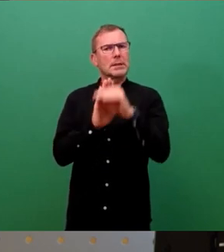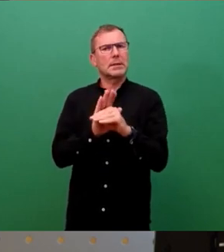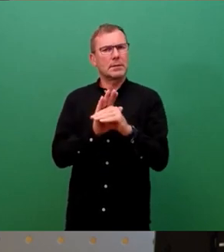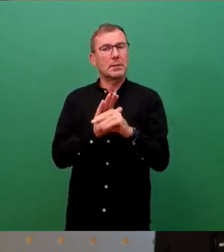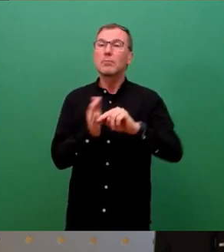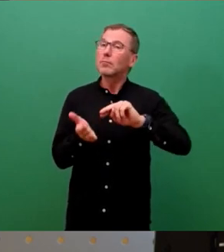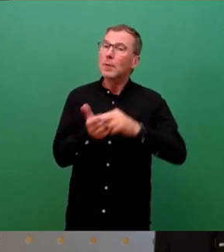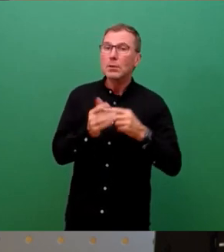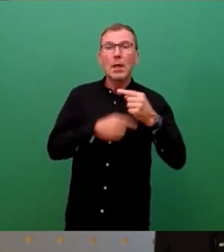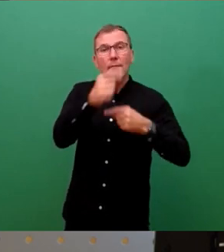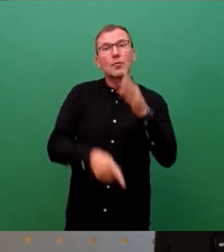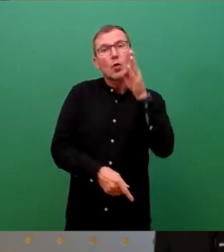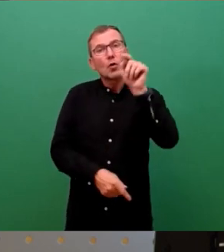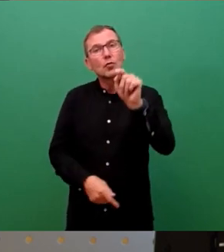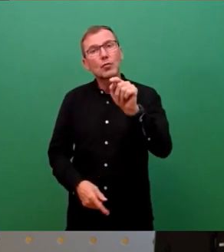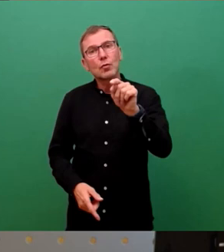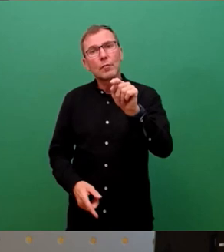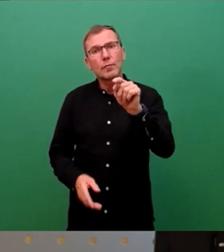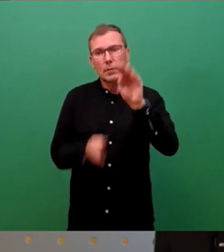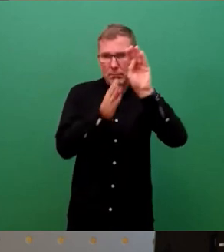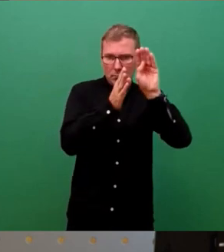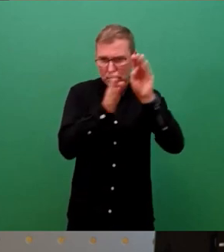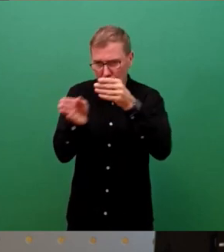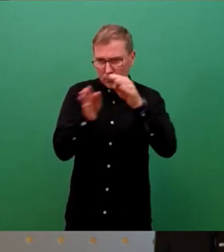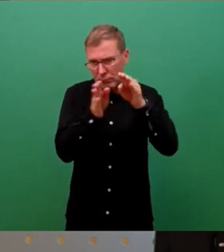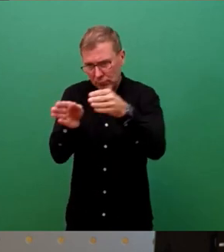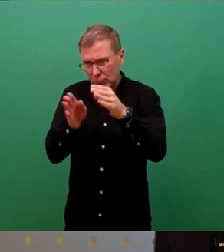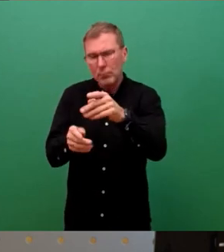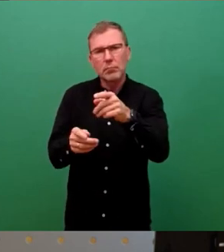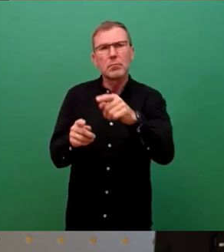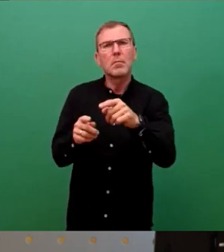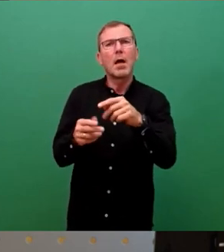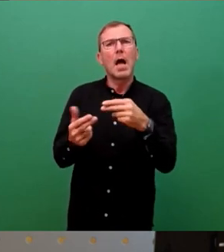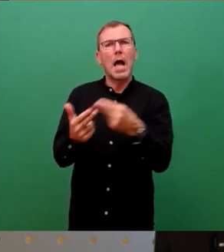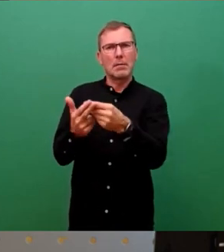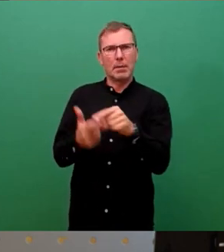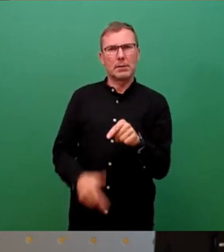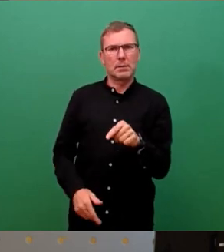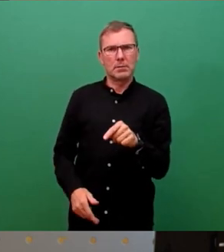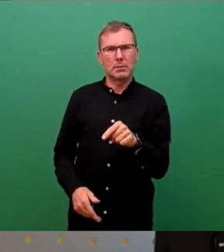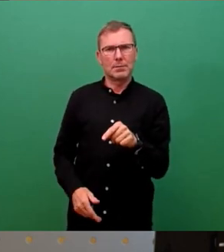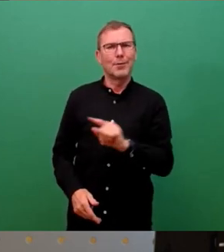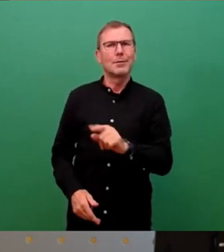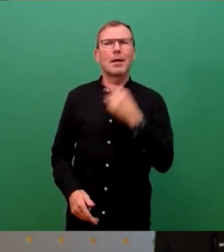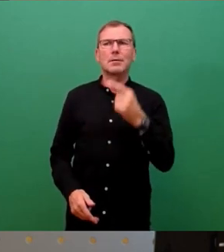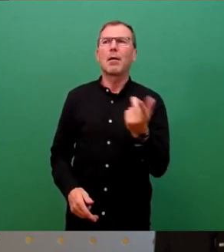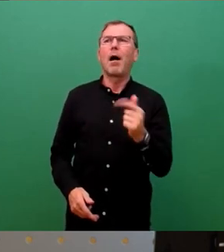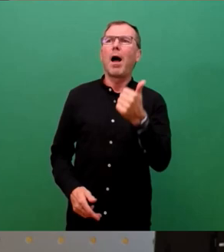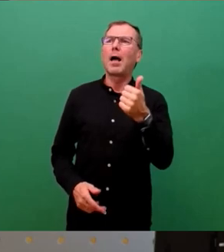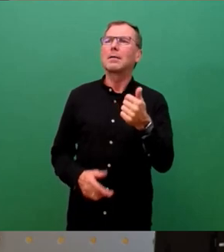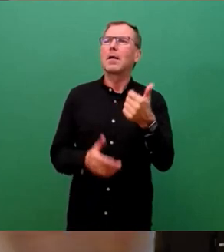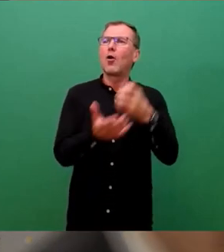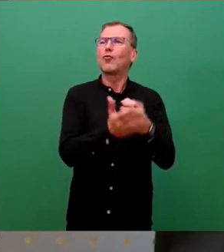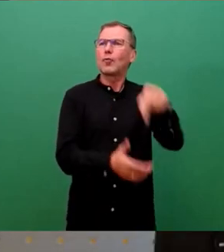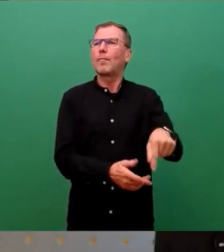Zukunft diversifiziert einen Raum geben und nicht alles, wie das so schön heißt, alle Eier in einen Korb legen. Vielen Dank.